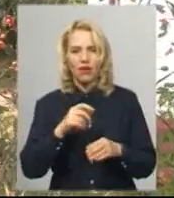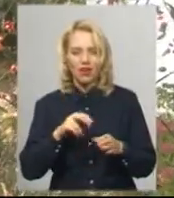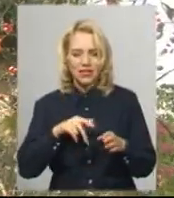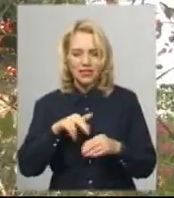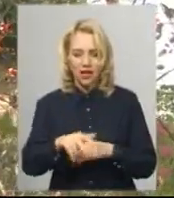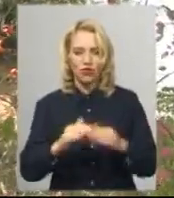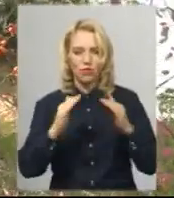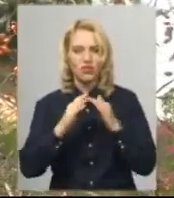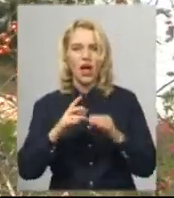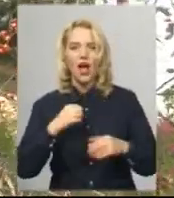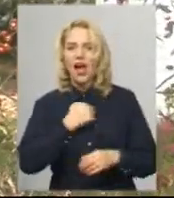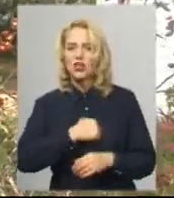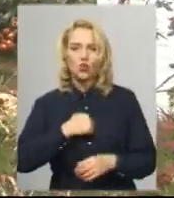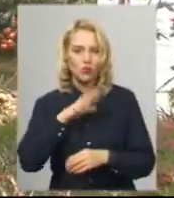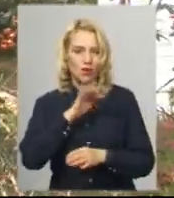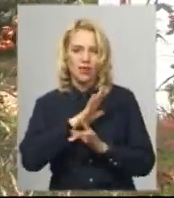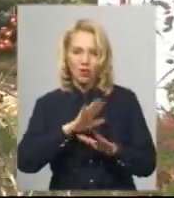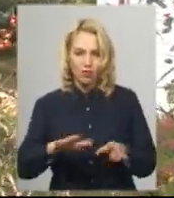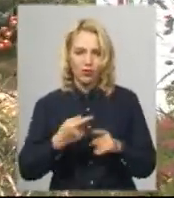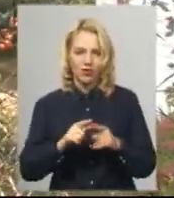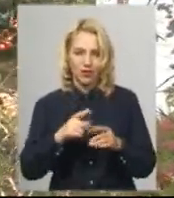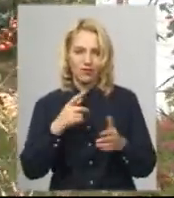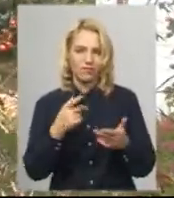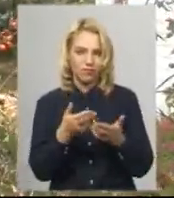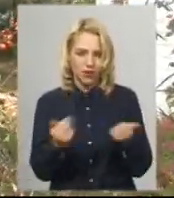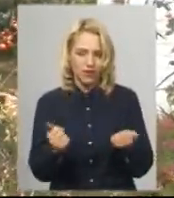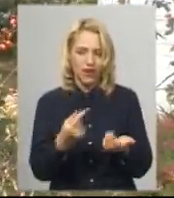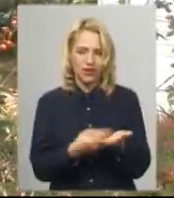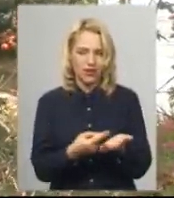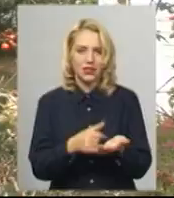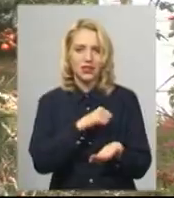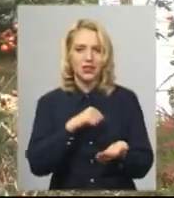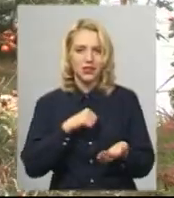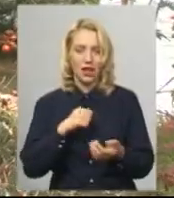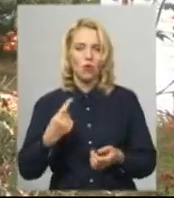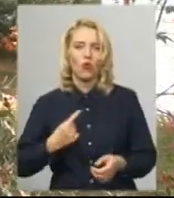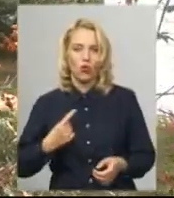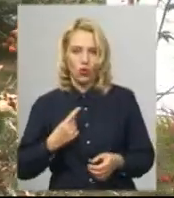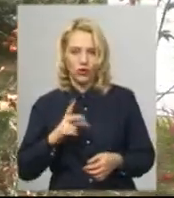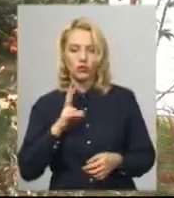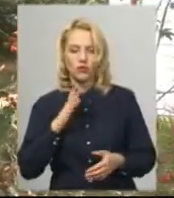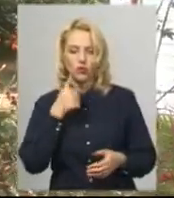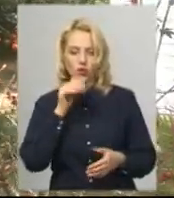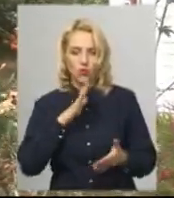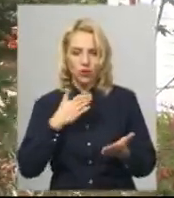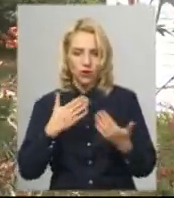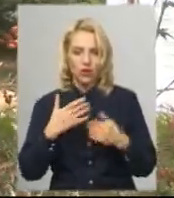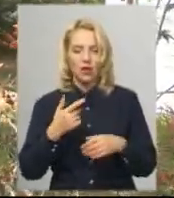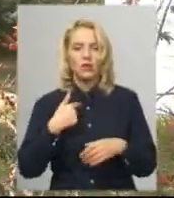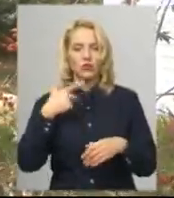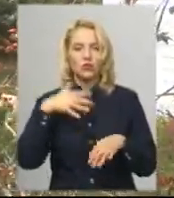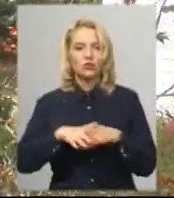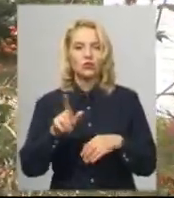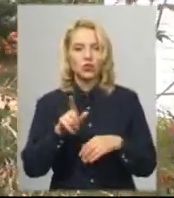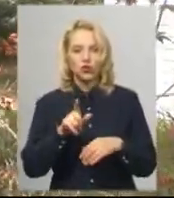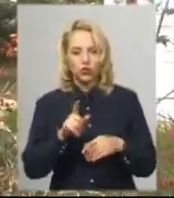ні до кого не проявляв. Це підтвердив і сам цей охоронець, з яким я вчора спілкувалася. І ми так зрозуміли, що він вивів цю собаку,